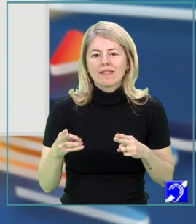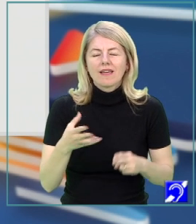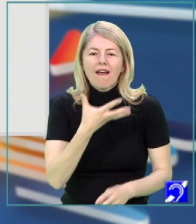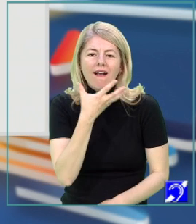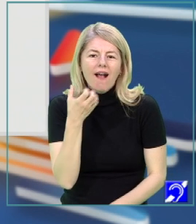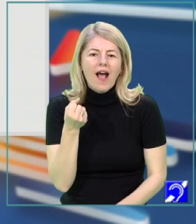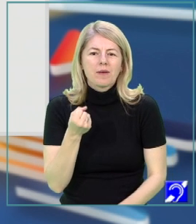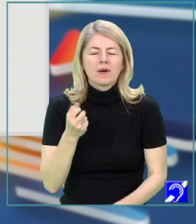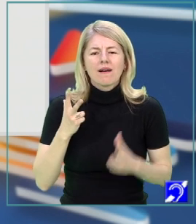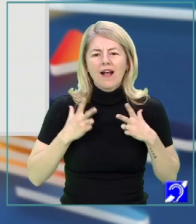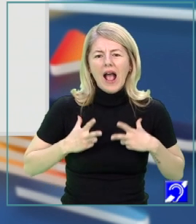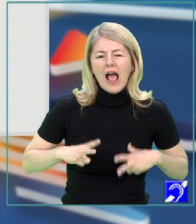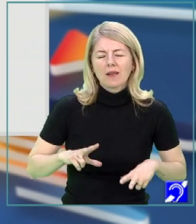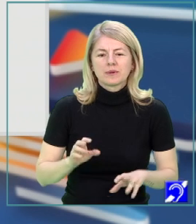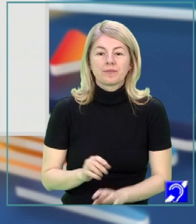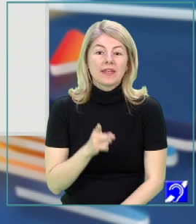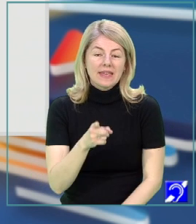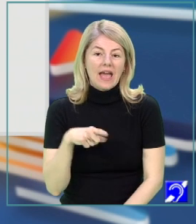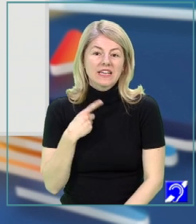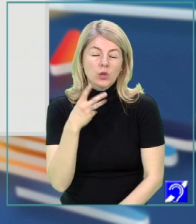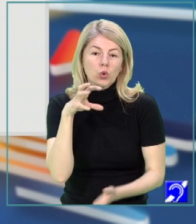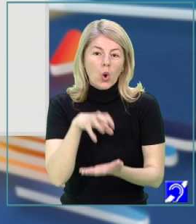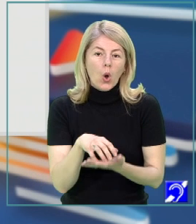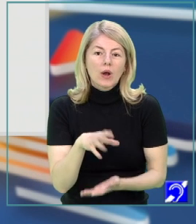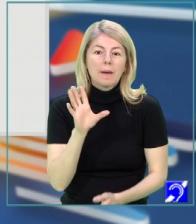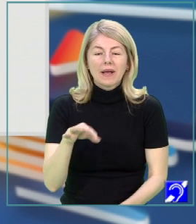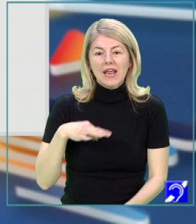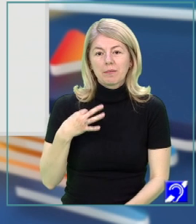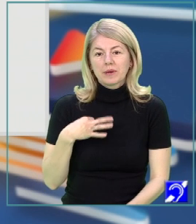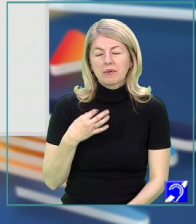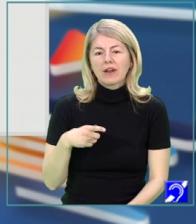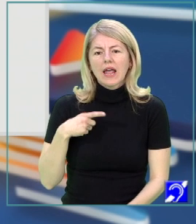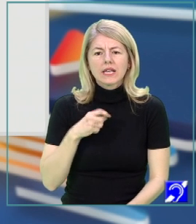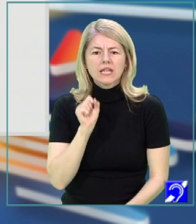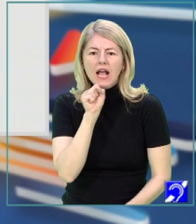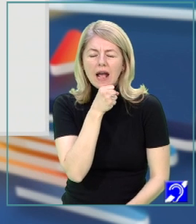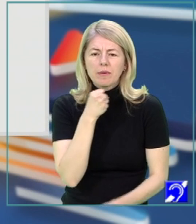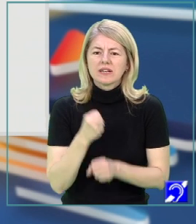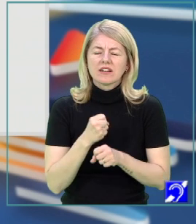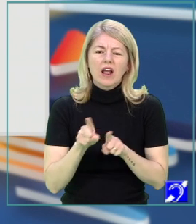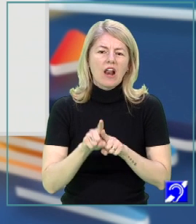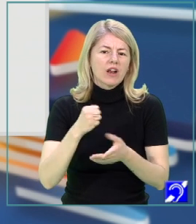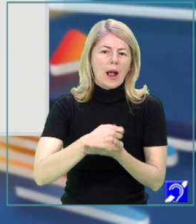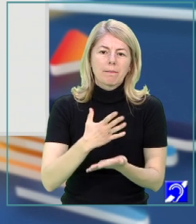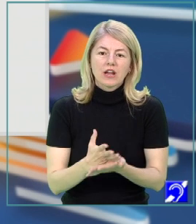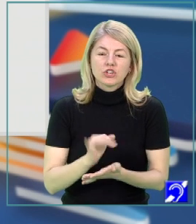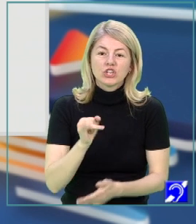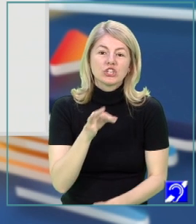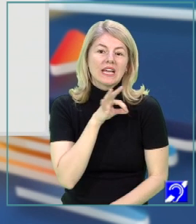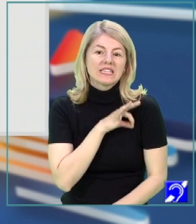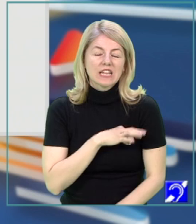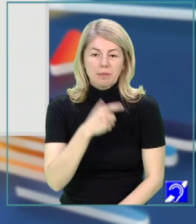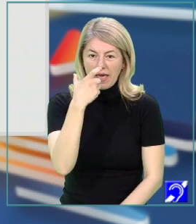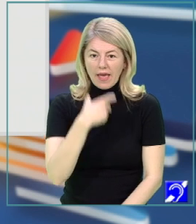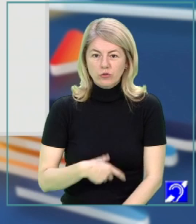calm, desfătare. Grădina devine un loc pe care primăvara este capabilă să-l facă magic, iar sentimentele